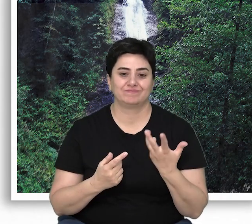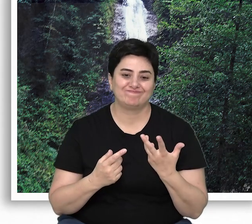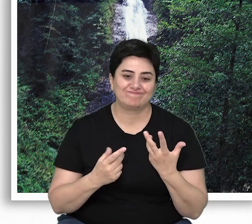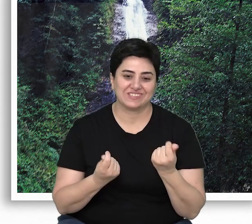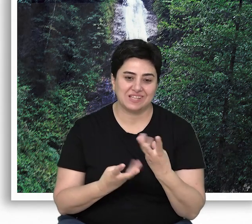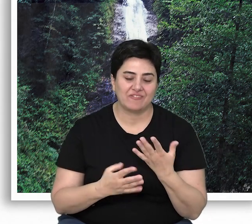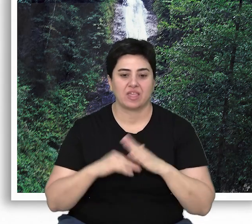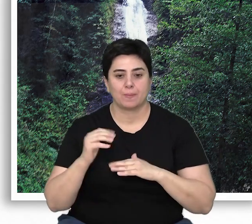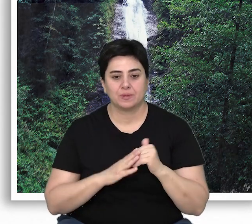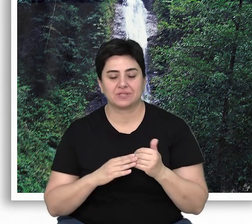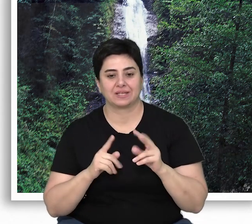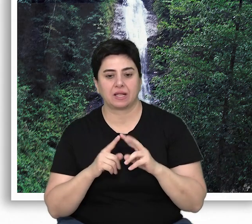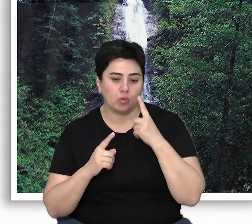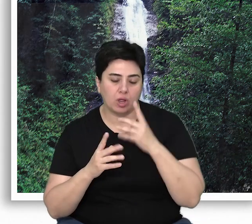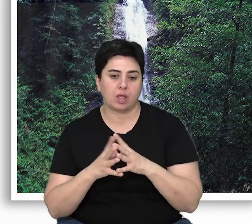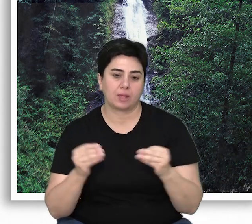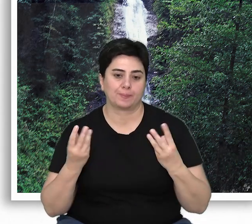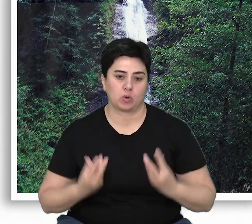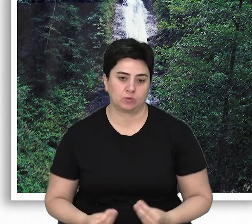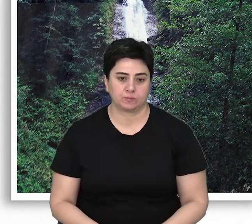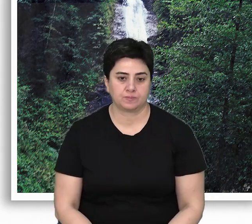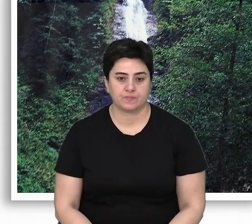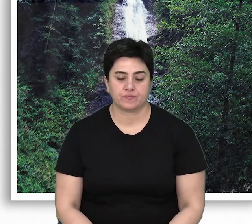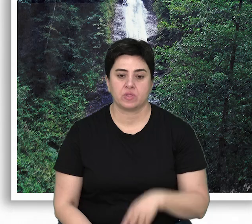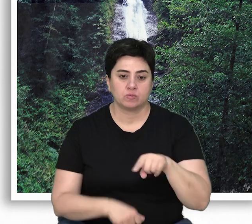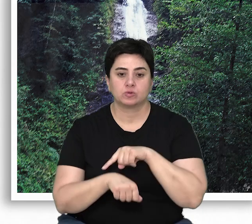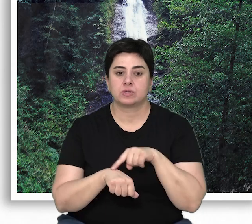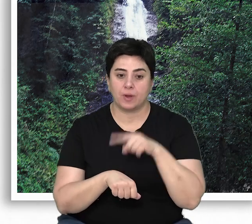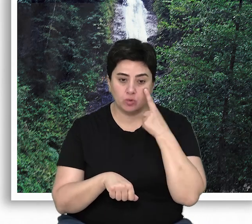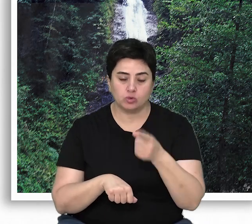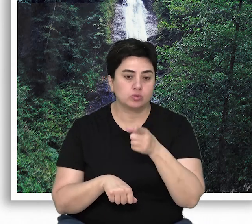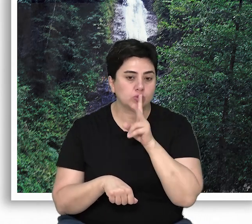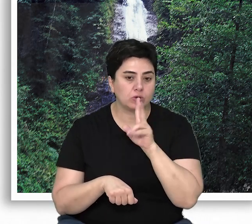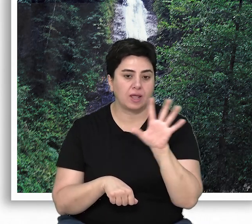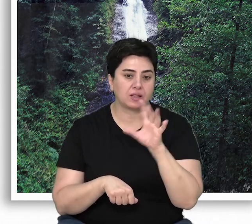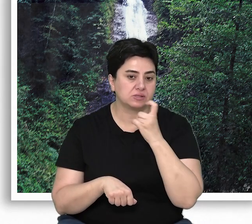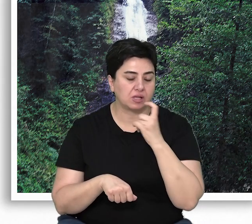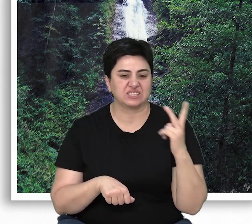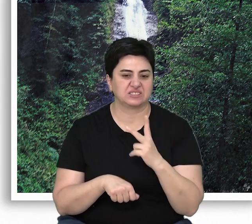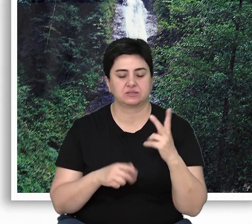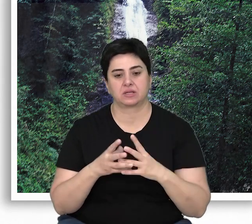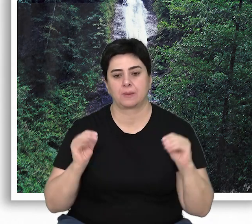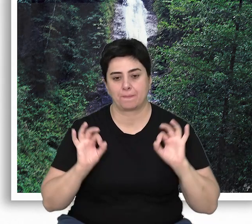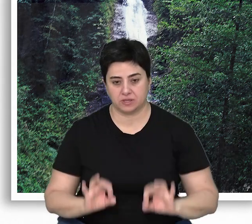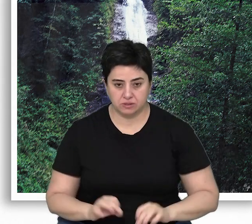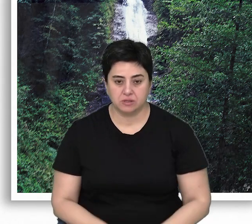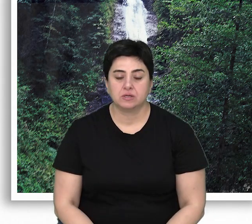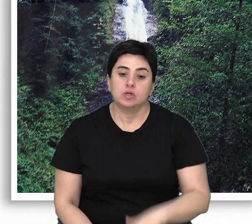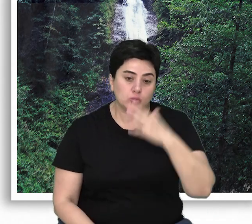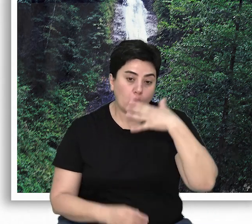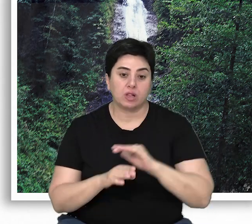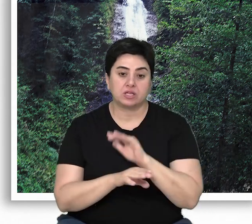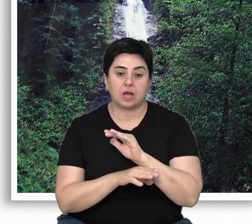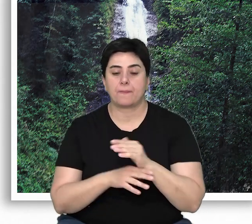hem de yapısal, nitelik kayba uğradı. Bu süreç özellikle son 50 yıl içerisinde hız kazandı. Doğal